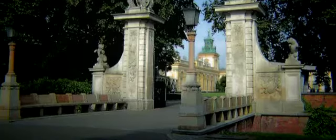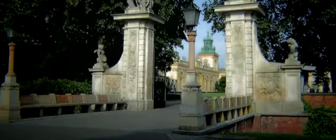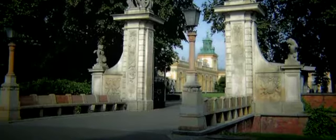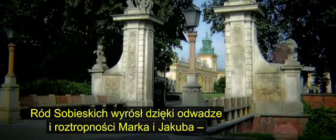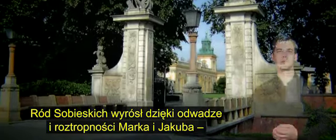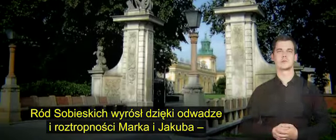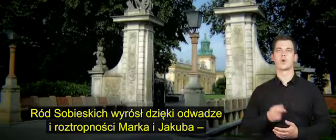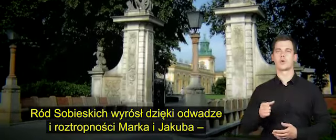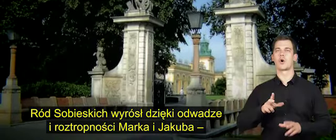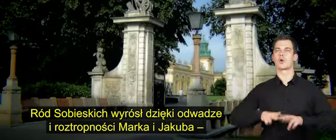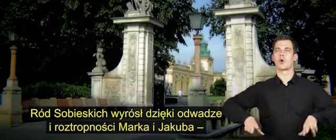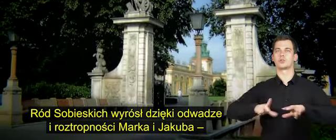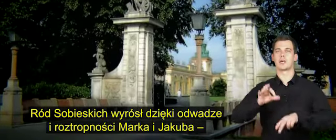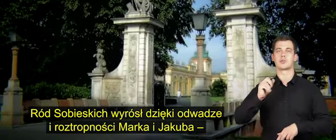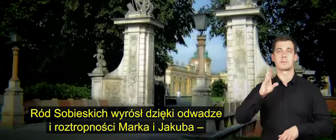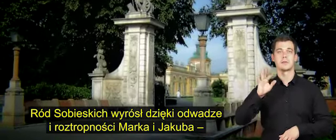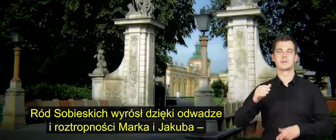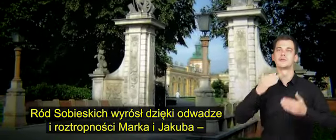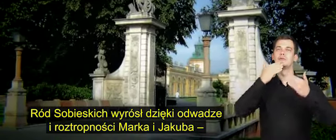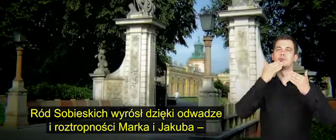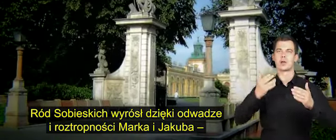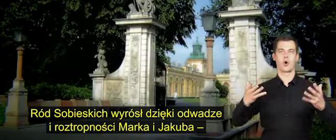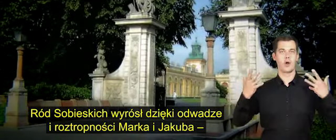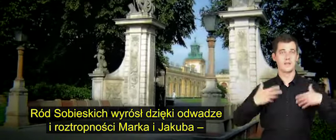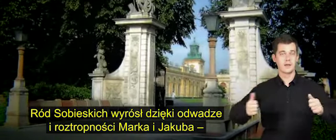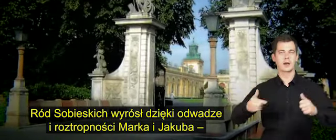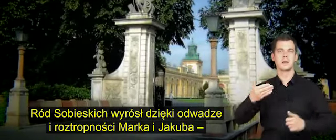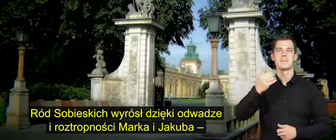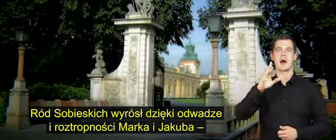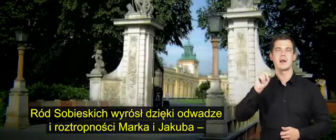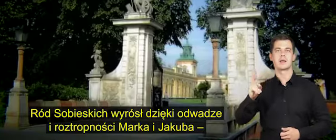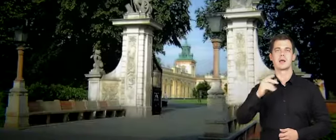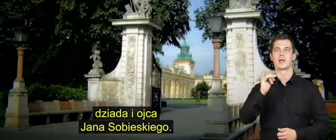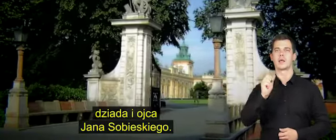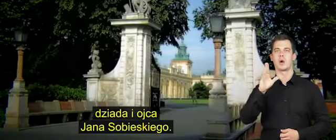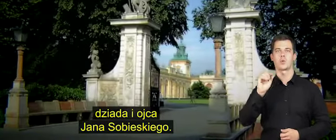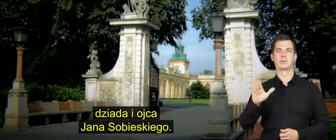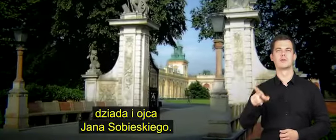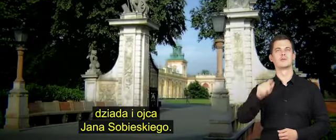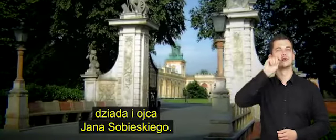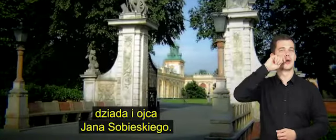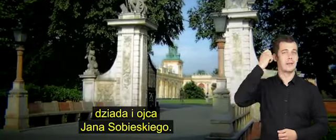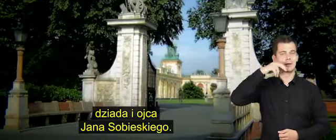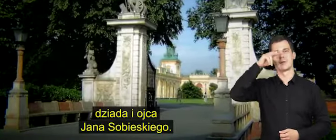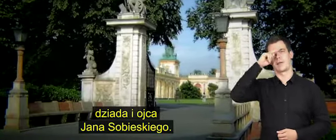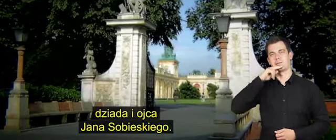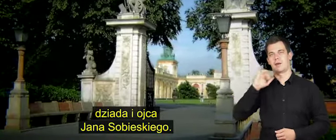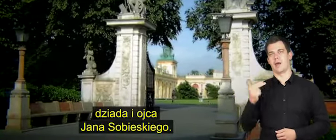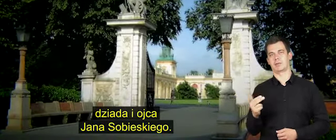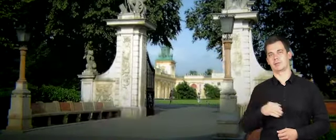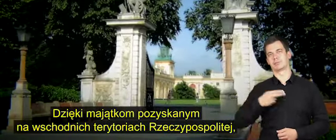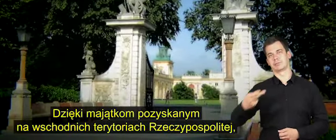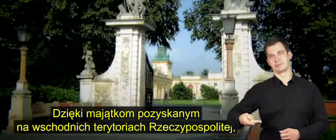Ród Sobieskich wyrósł dzięki odwadze i roztropności Marka i Jakuba, dziada i ojca Jana Sobieskiego.